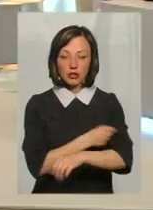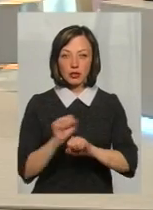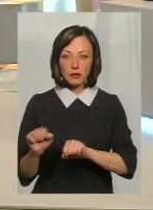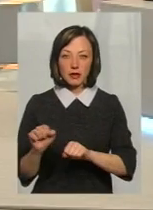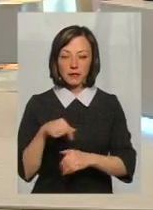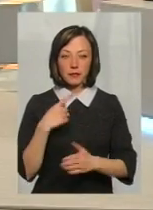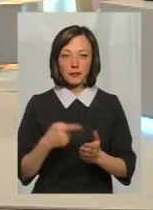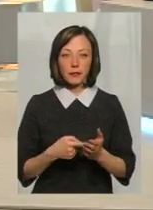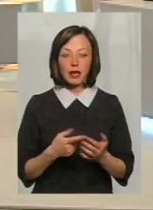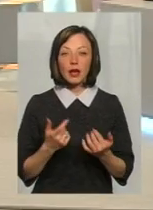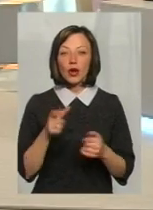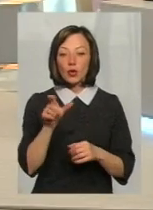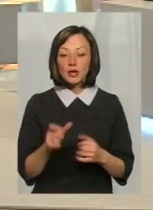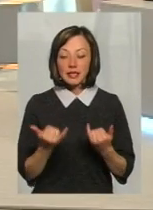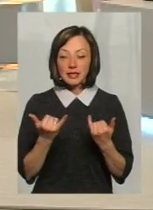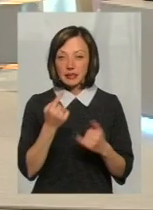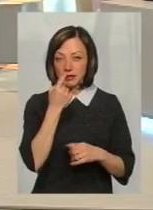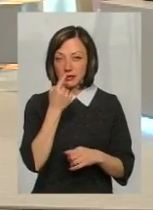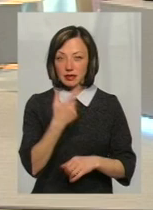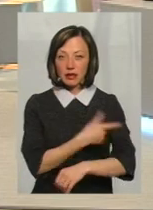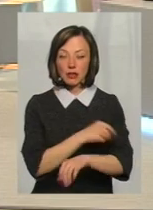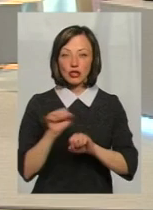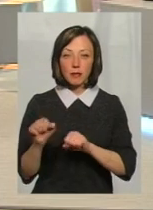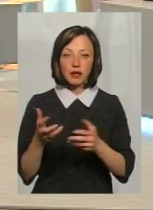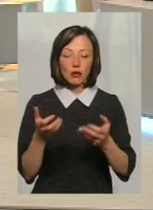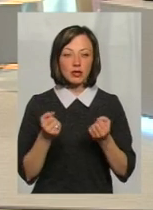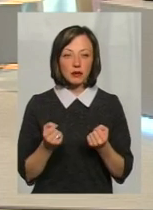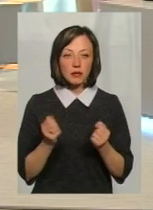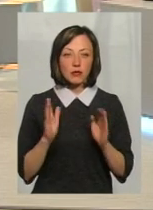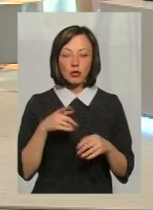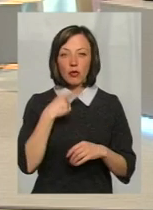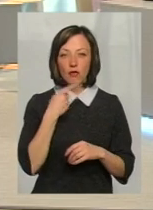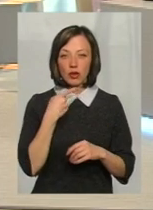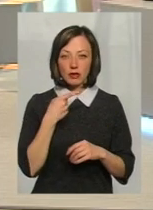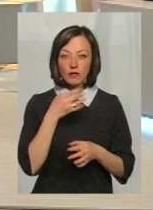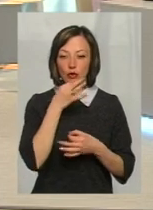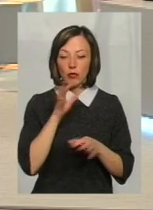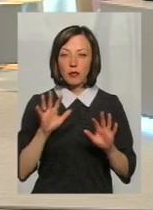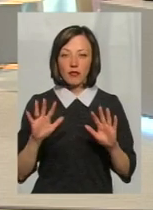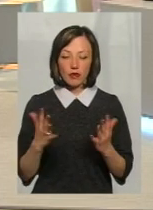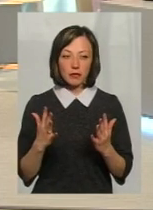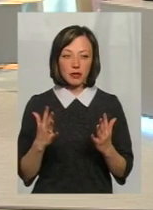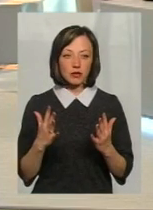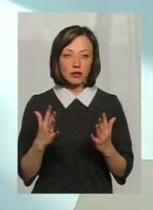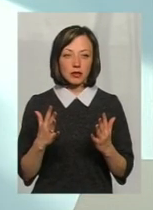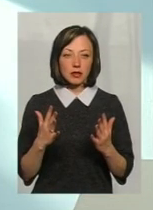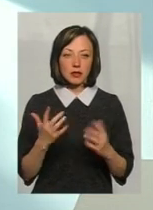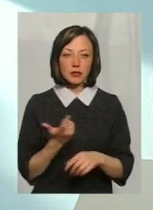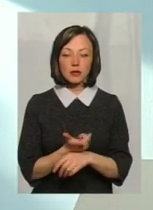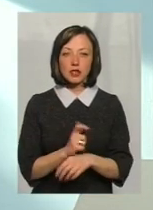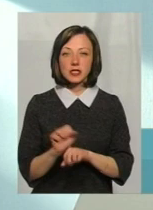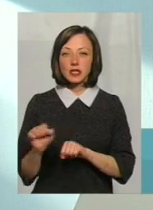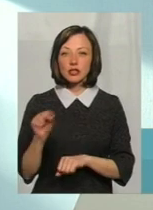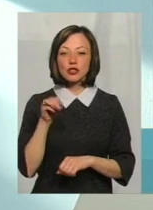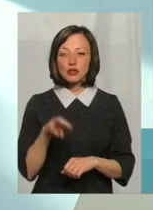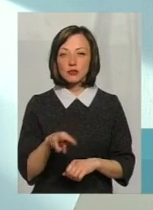Людина, яка щойно отримала щеплення, будемо так говорити, будь-якому випадку більш захищена,